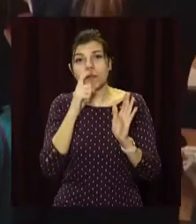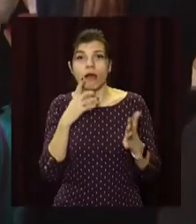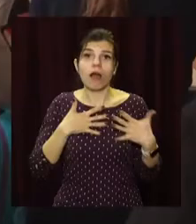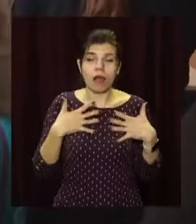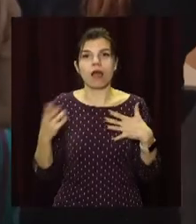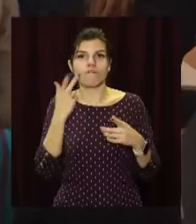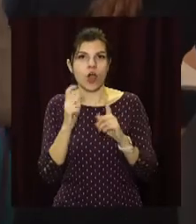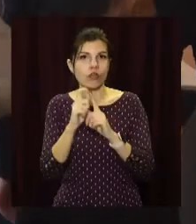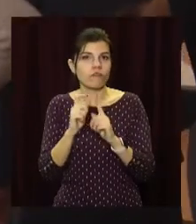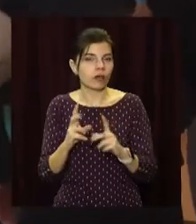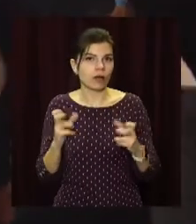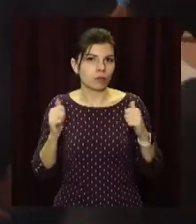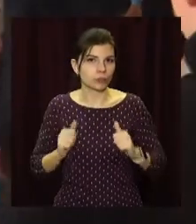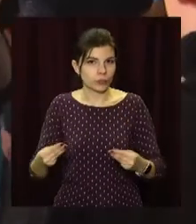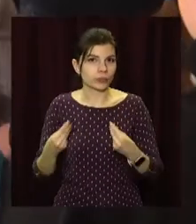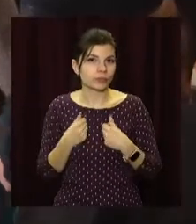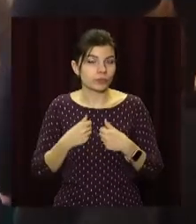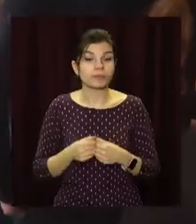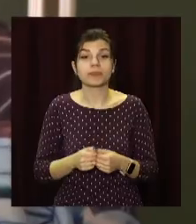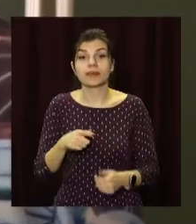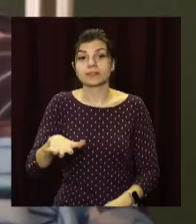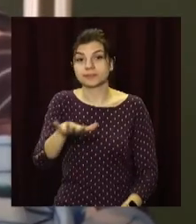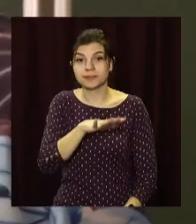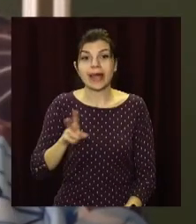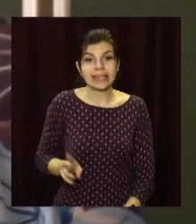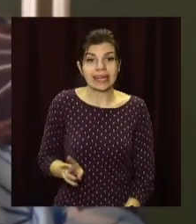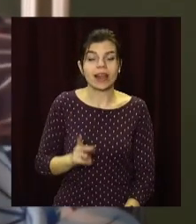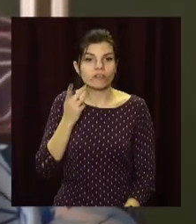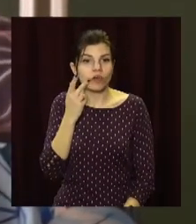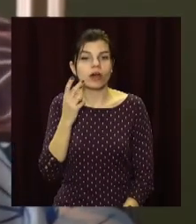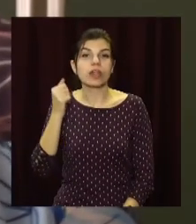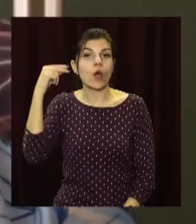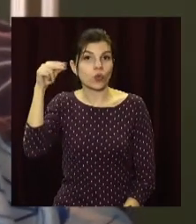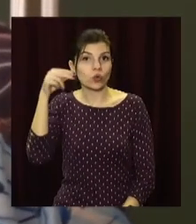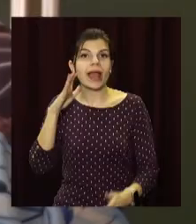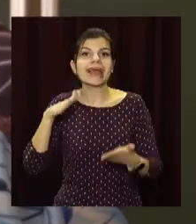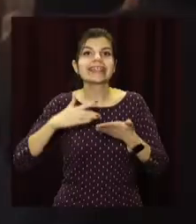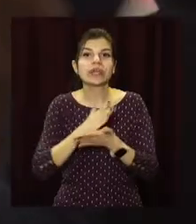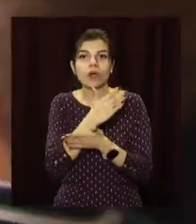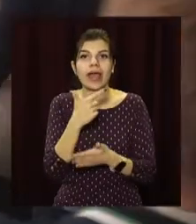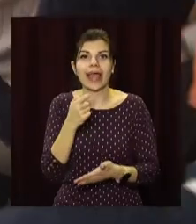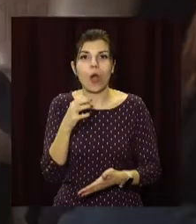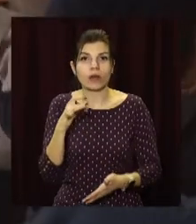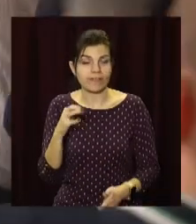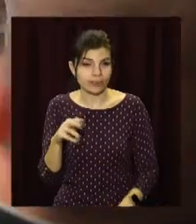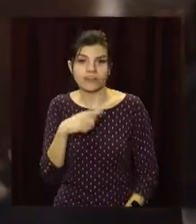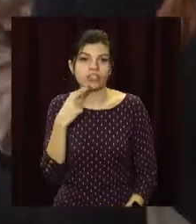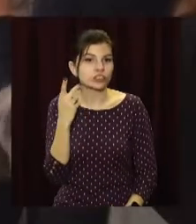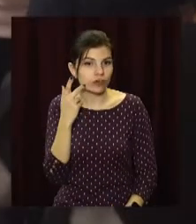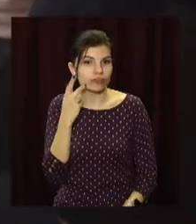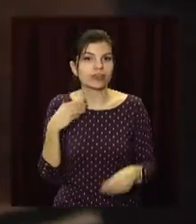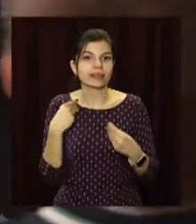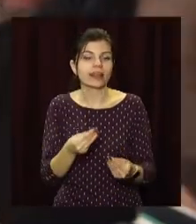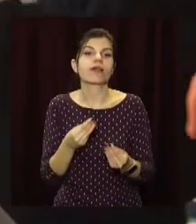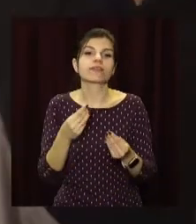Свій невершерпний креатив директорка гімназії демонструє передусім на заняттях. У свої уроки з географії, як сама дізнається, завжди додає